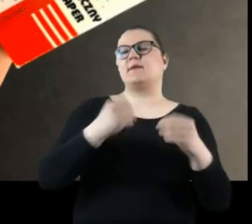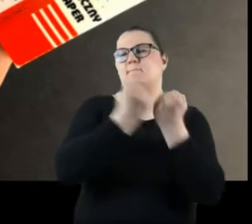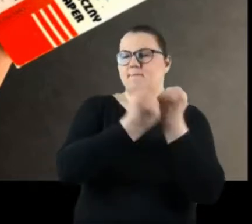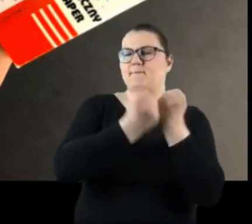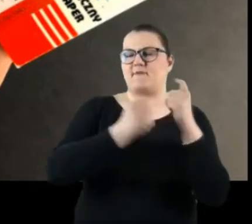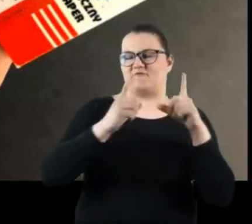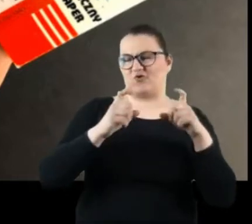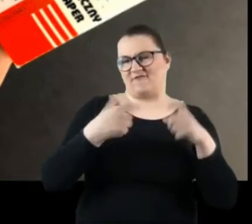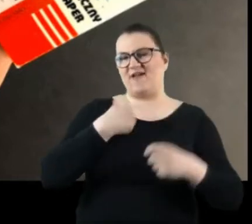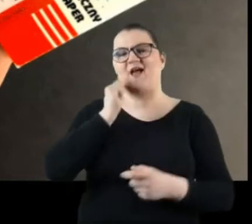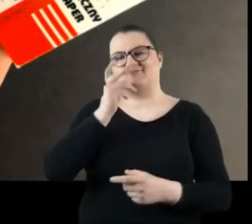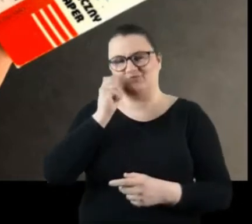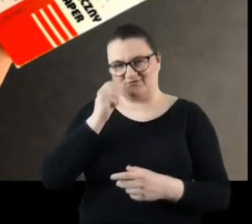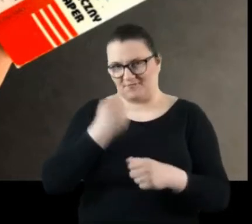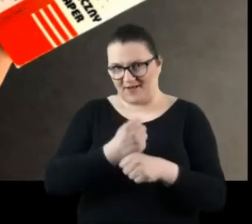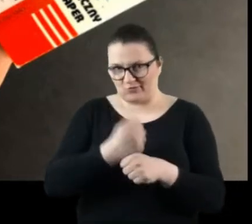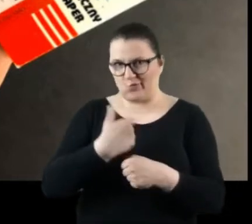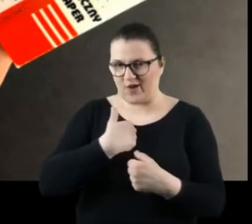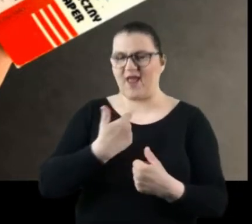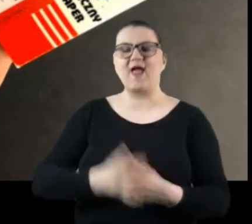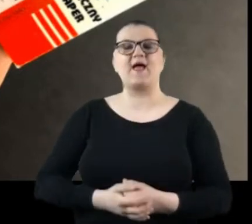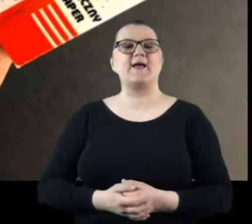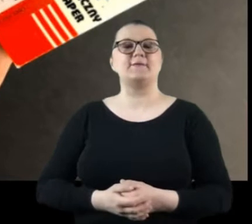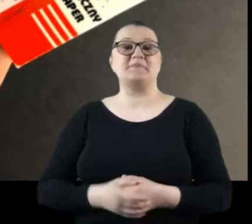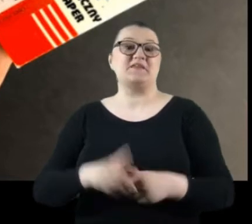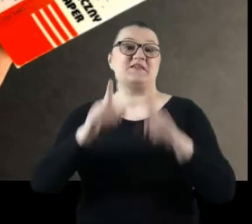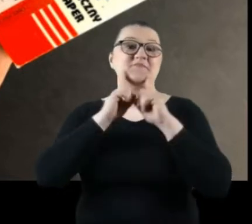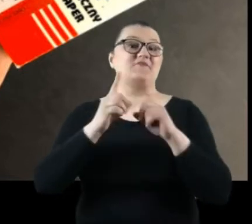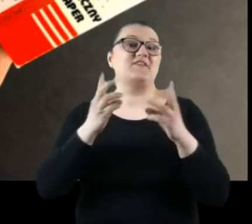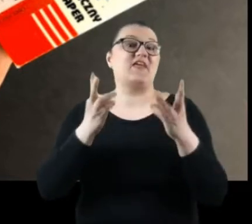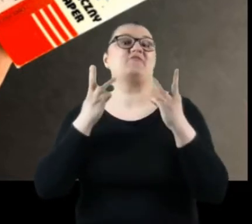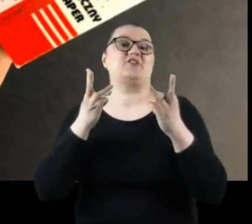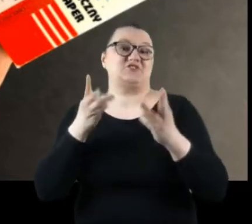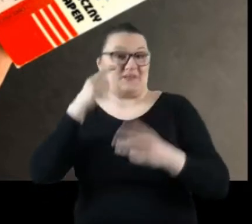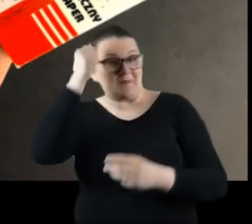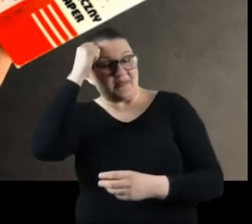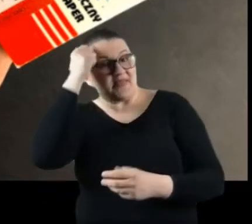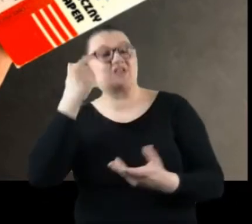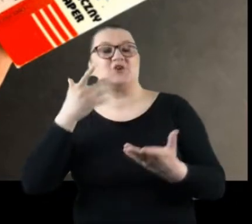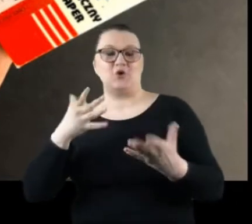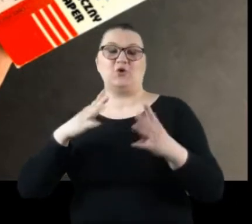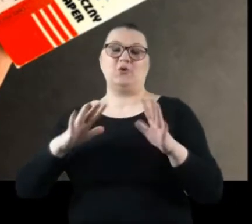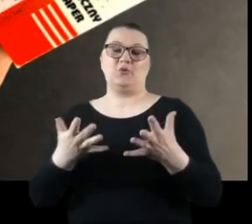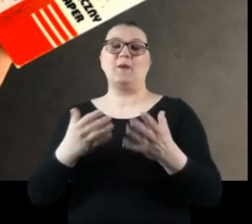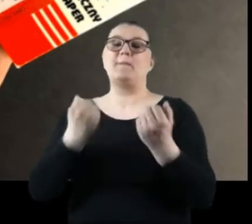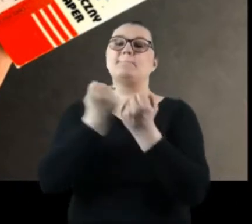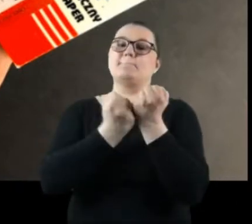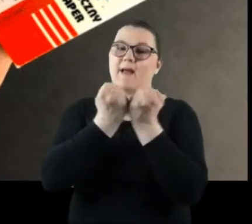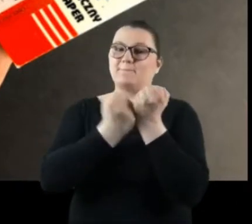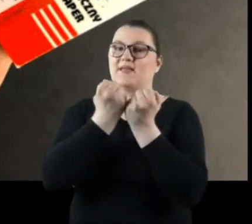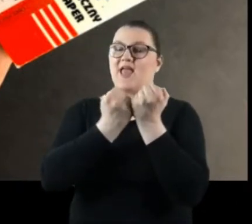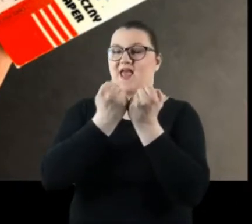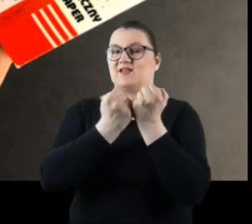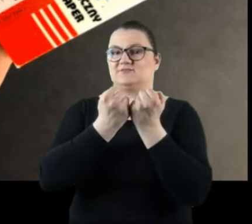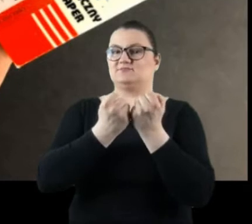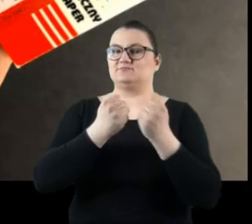pracuję. Tak naprawdę najważniejsza rzecz, jaką musimy zapamiętać, to to, że papier ma